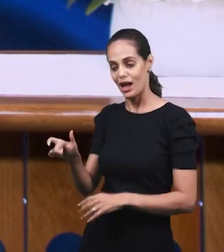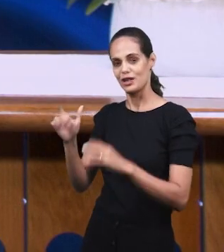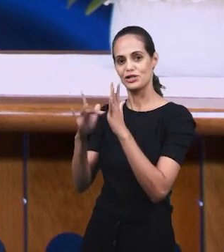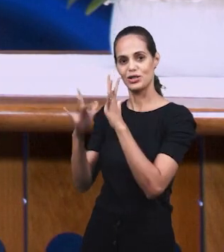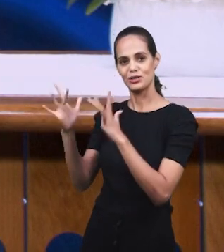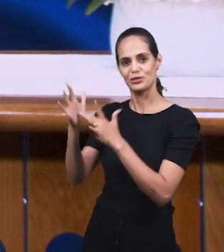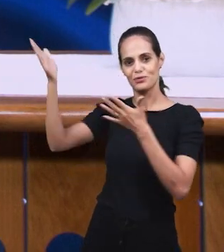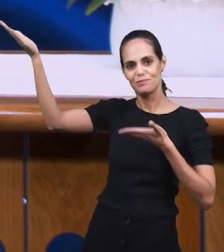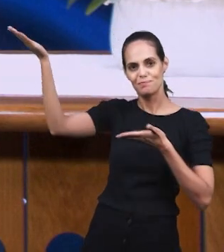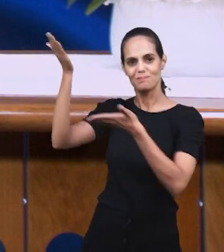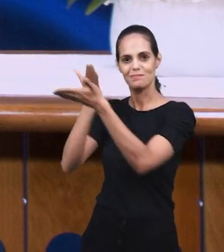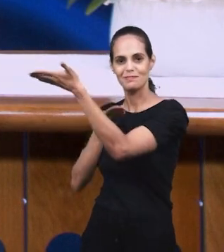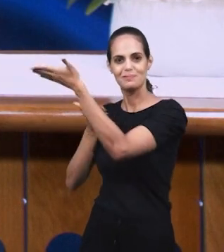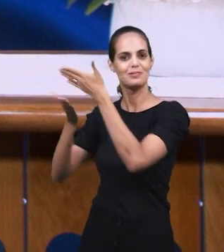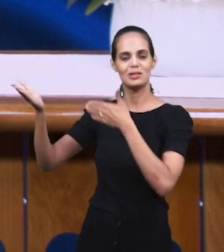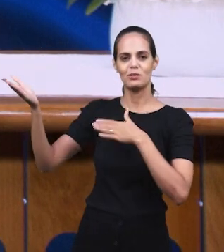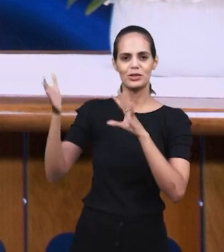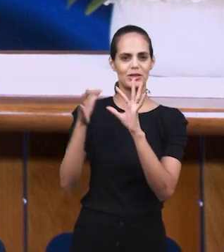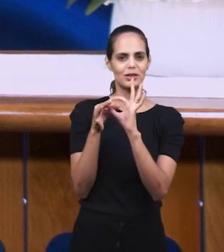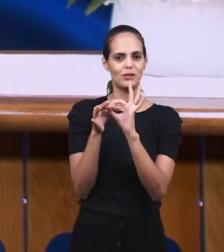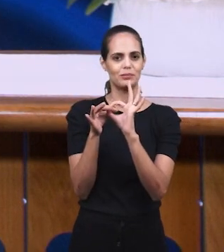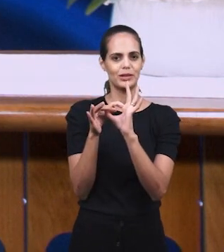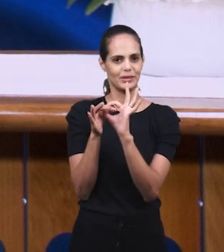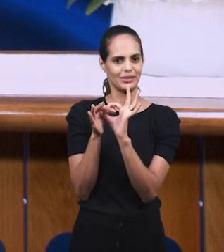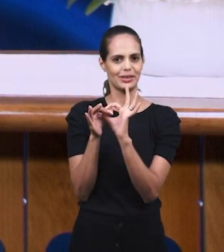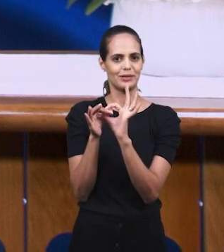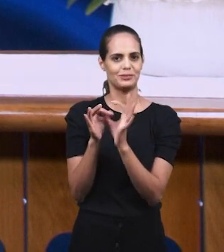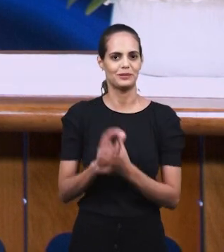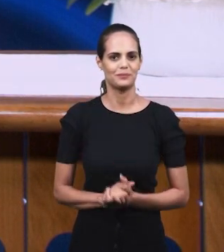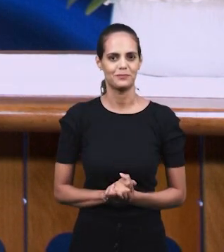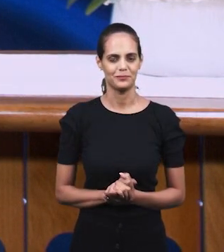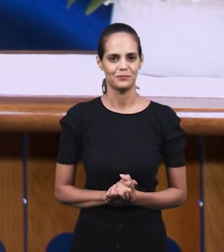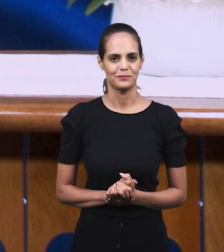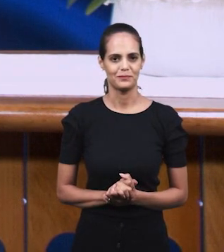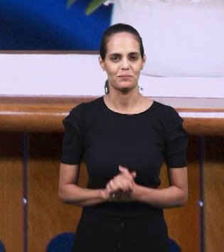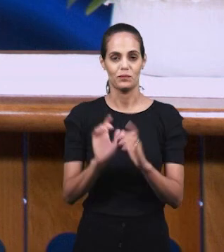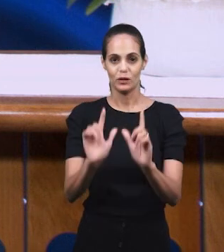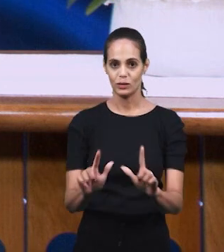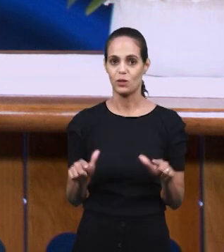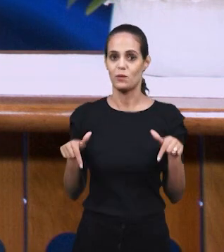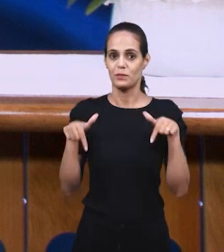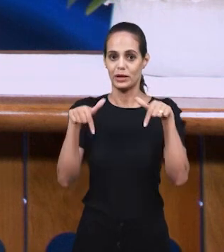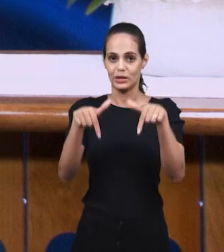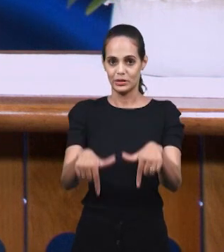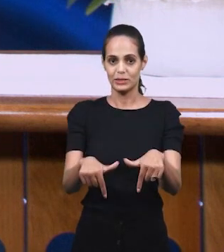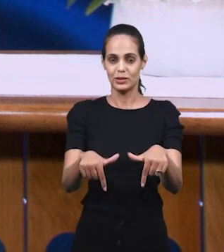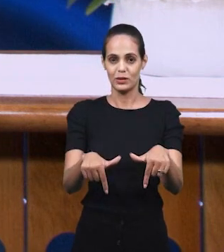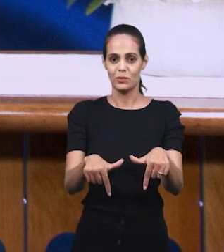посредника. Слава Господу, сестры! Какое чудесное действие, как Бог совершает,